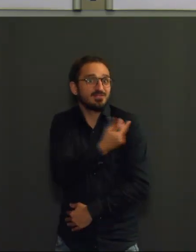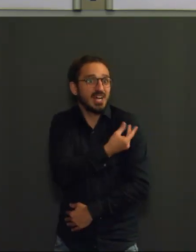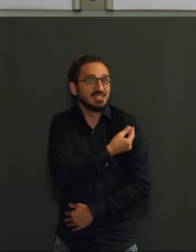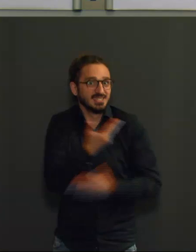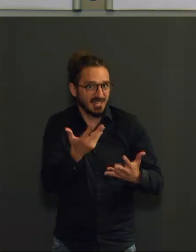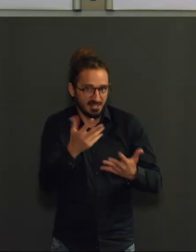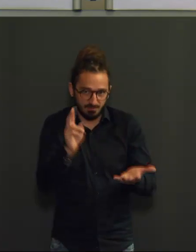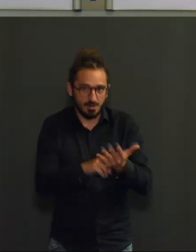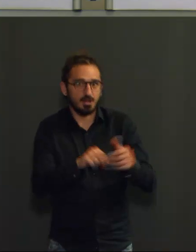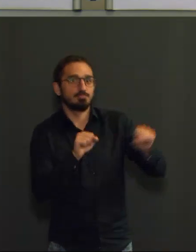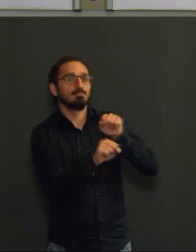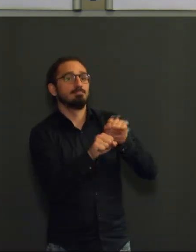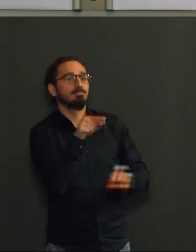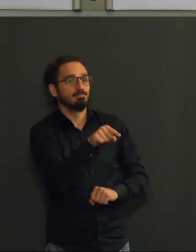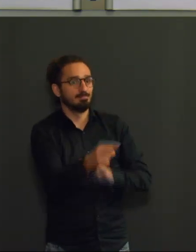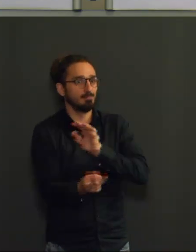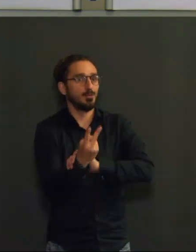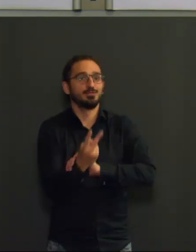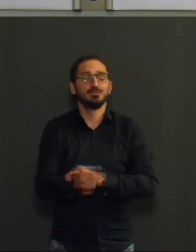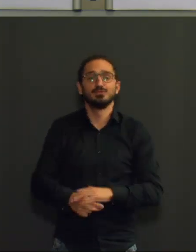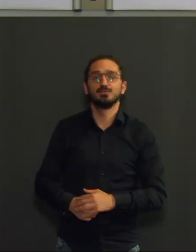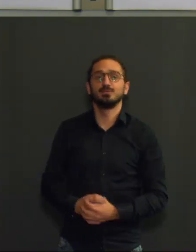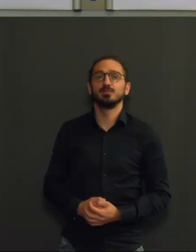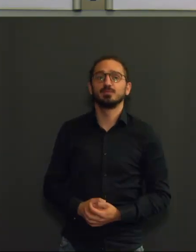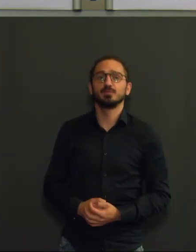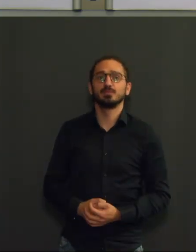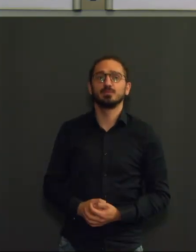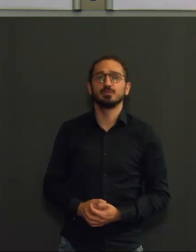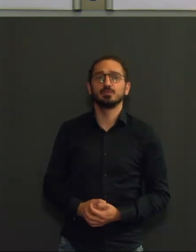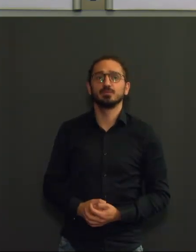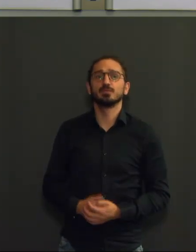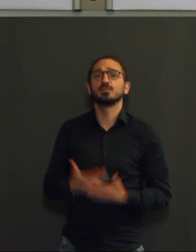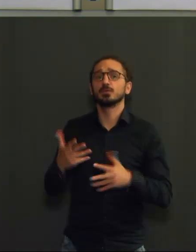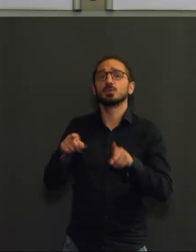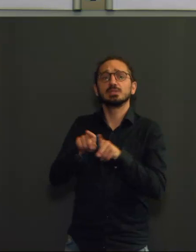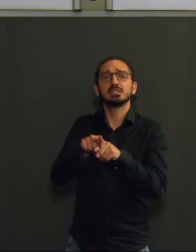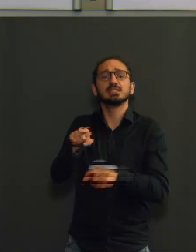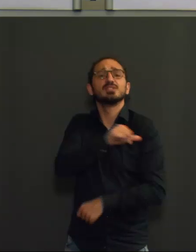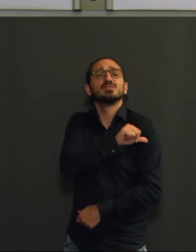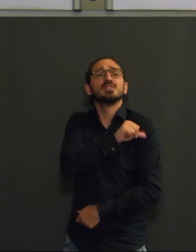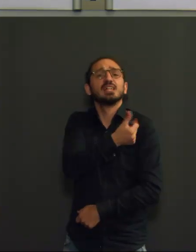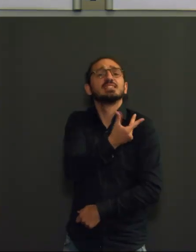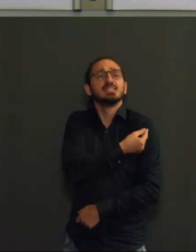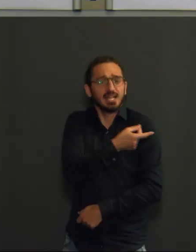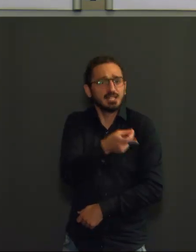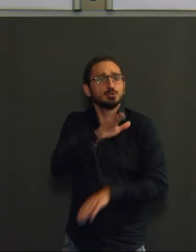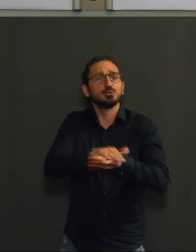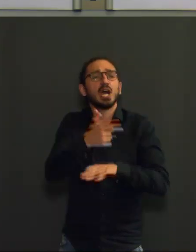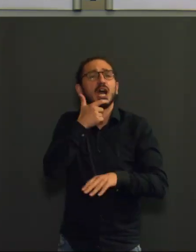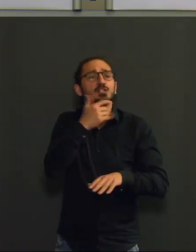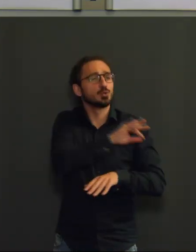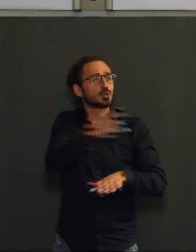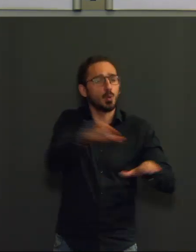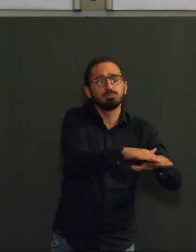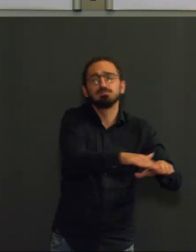mais aussi l'utilité de se faire vacciner quel que soit votre âge. Ce n'est pas un argument,